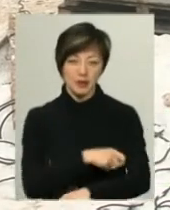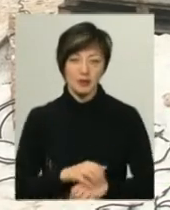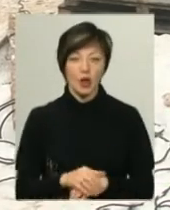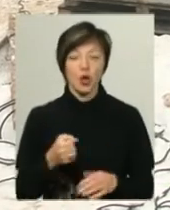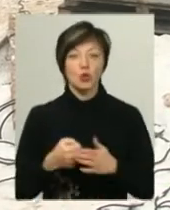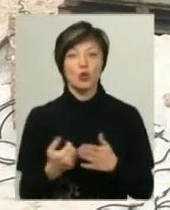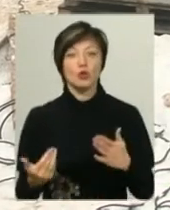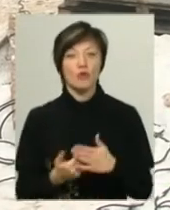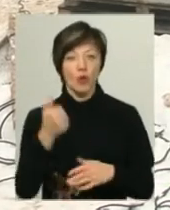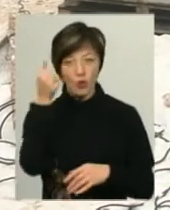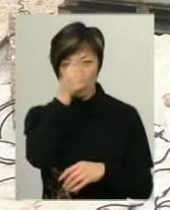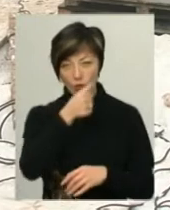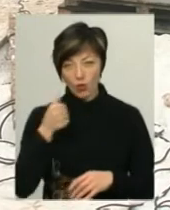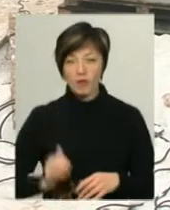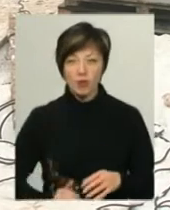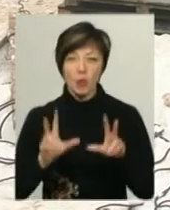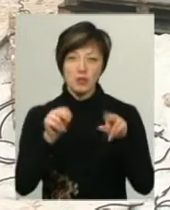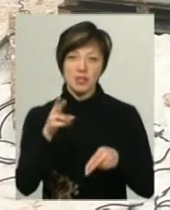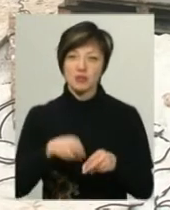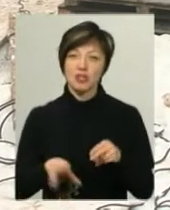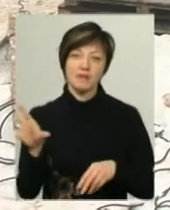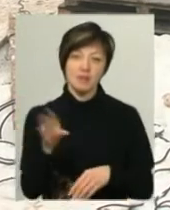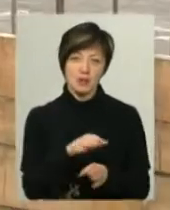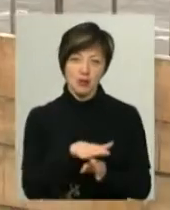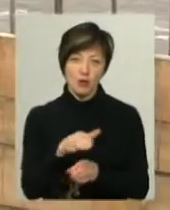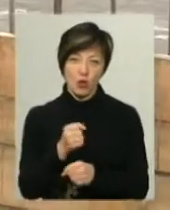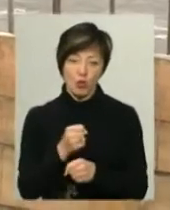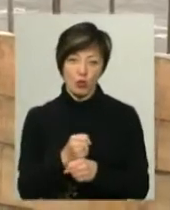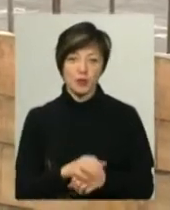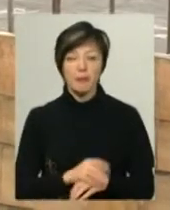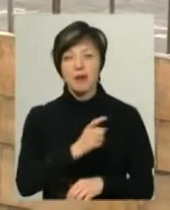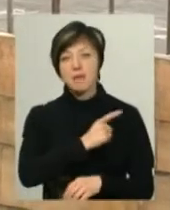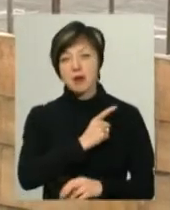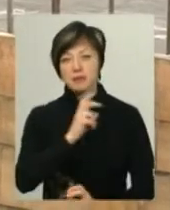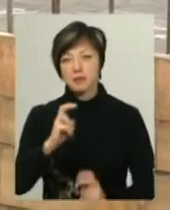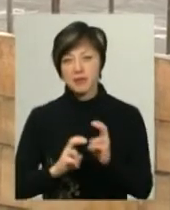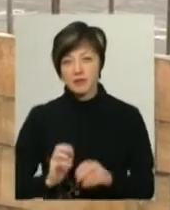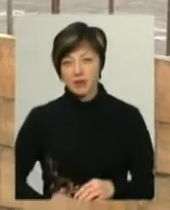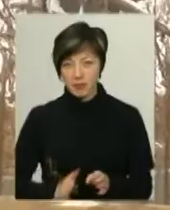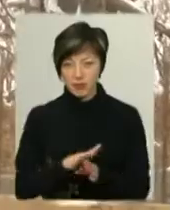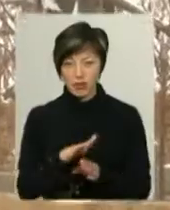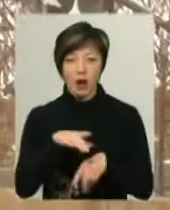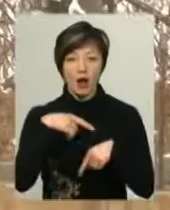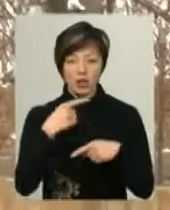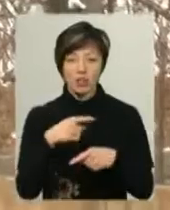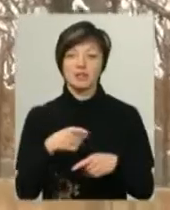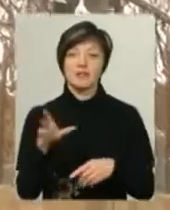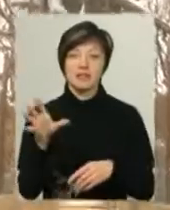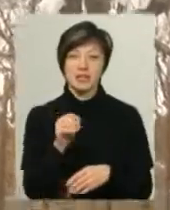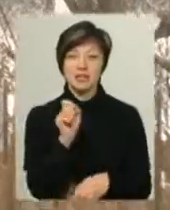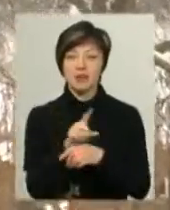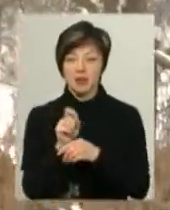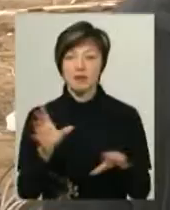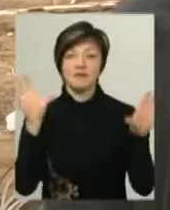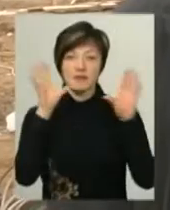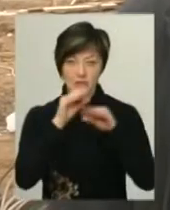До нового року підрядники обіцяють завершити всі роботи. Майстер підприємства-підрядника Олександр Ємець каже, виконати завдання